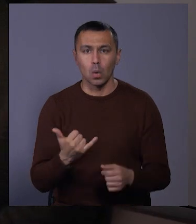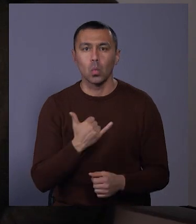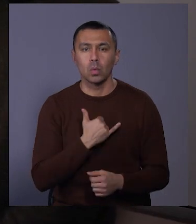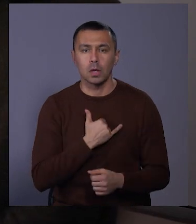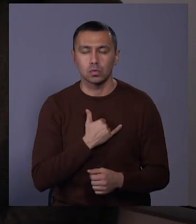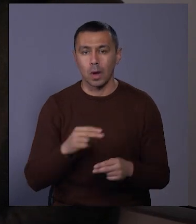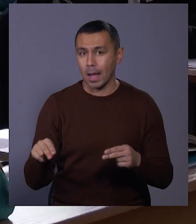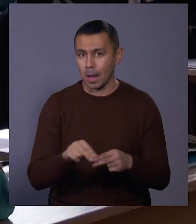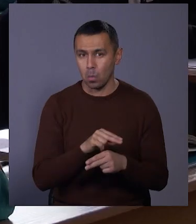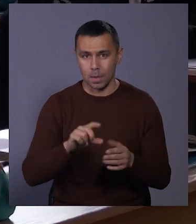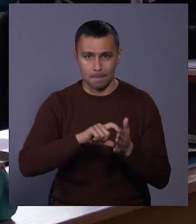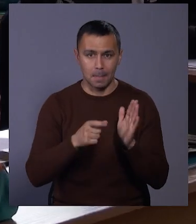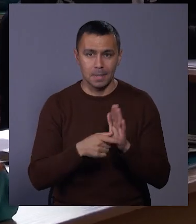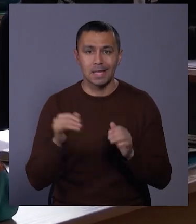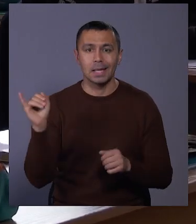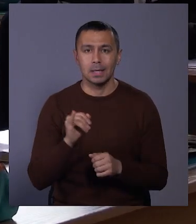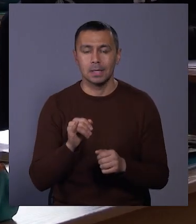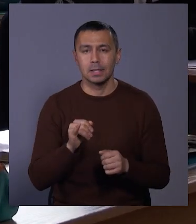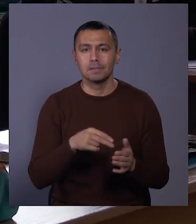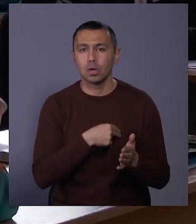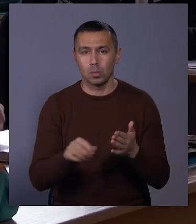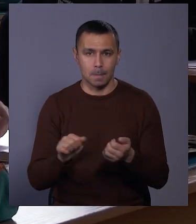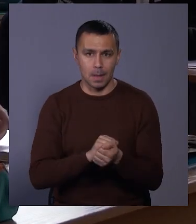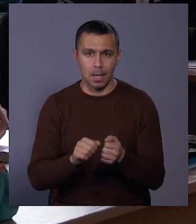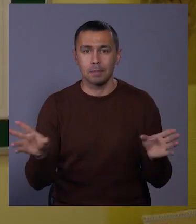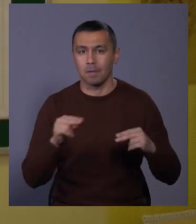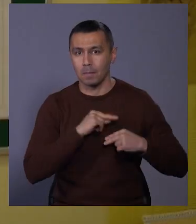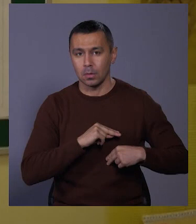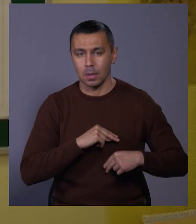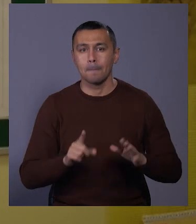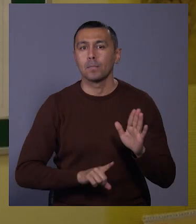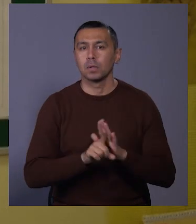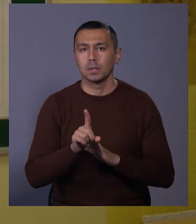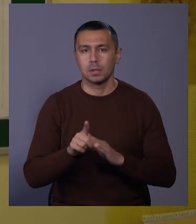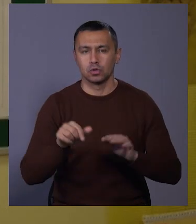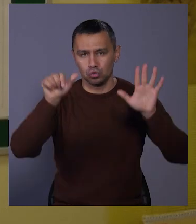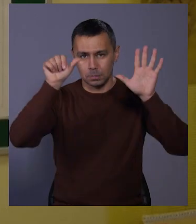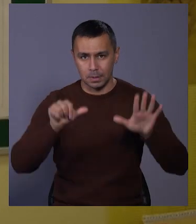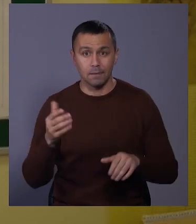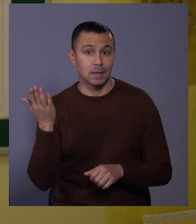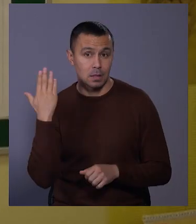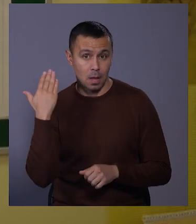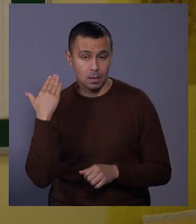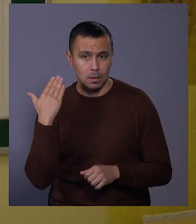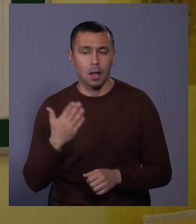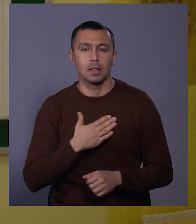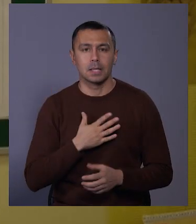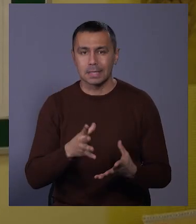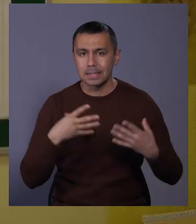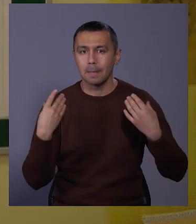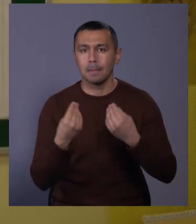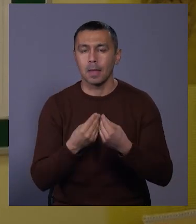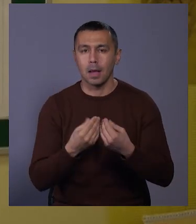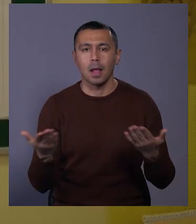ремонт приміщення і в закупці матеріалів. Співпрацю ми почали півроку назад. Наша сім'я,